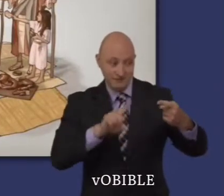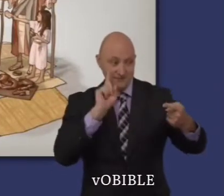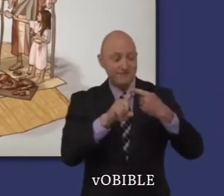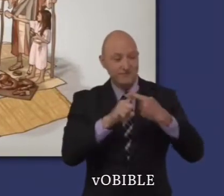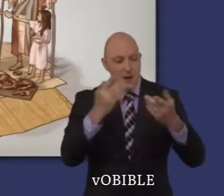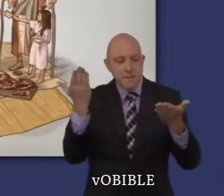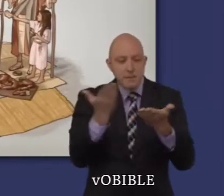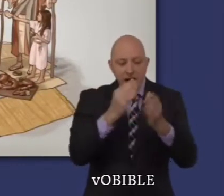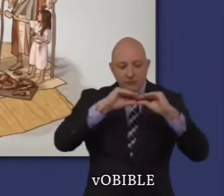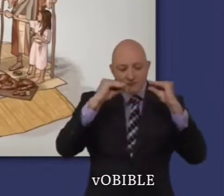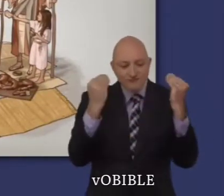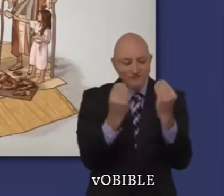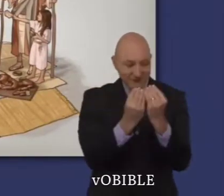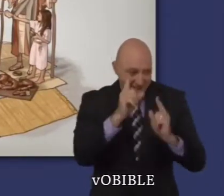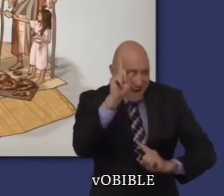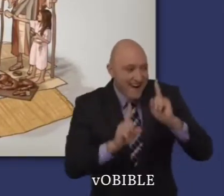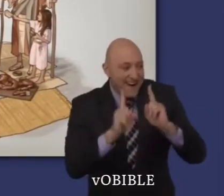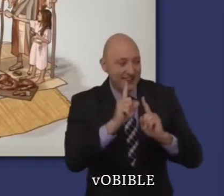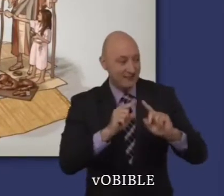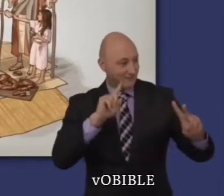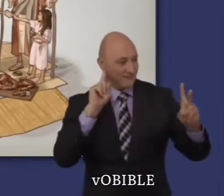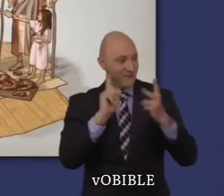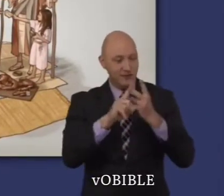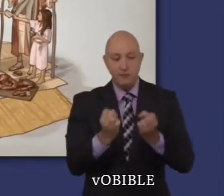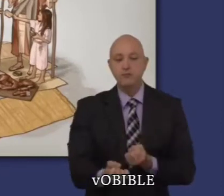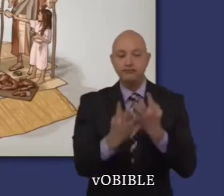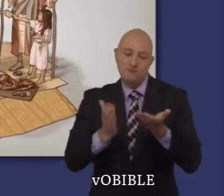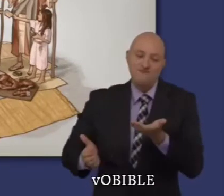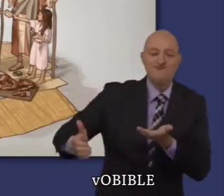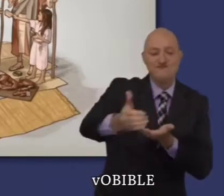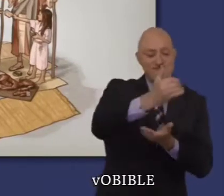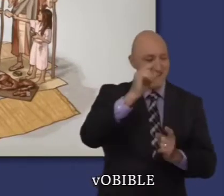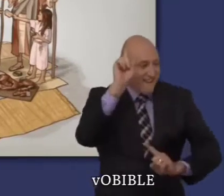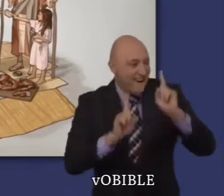la fête des pains sans levain, la fête des semaines et la fête des huttes.